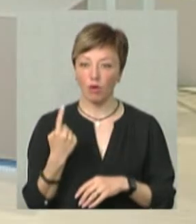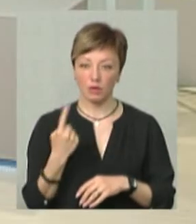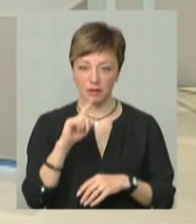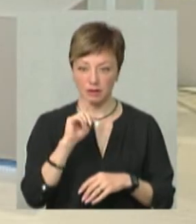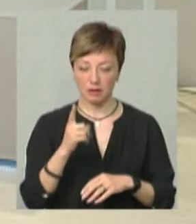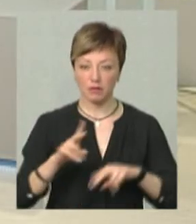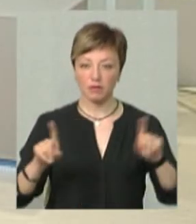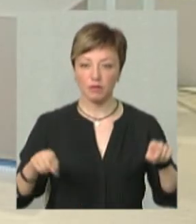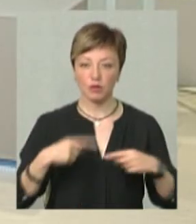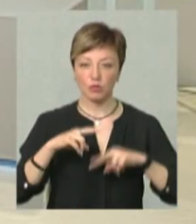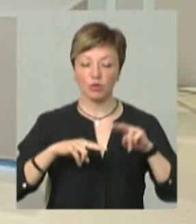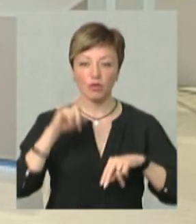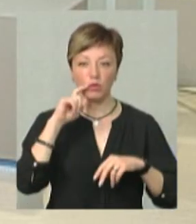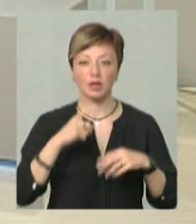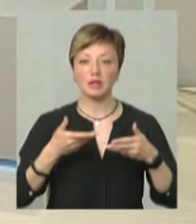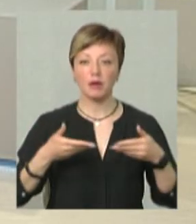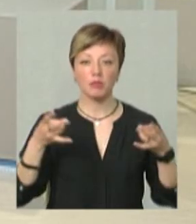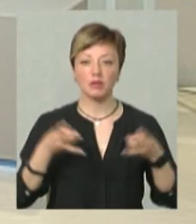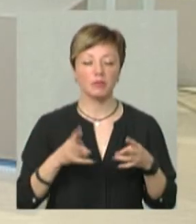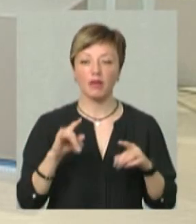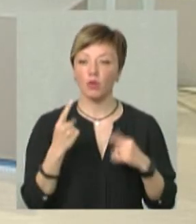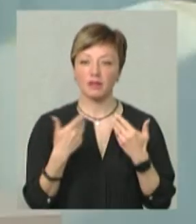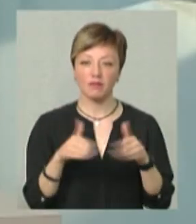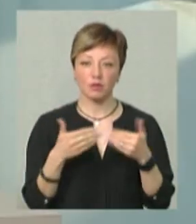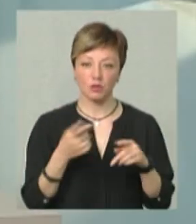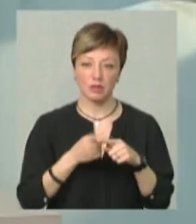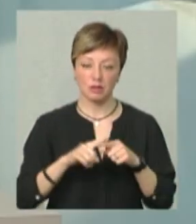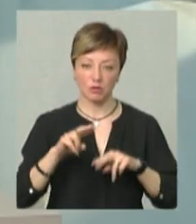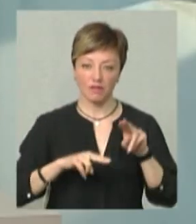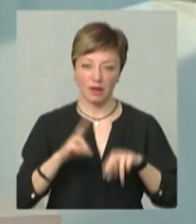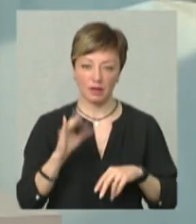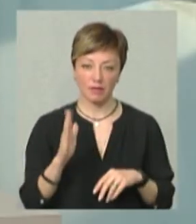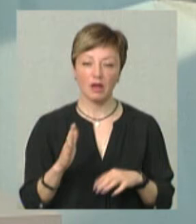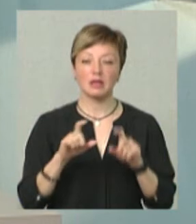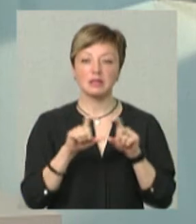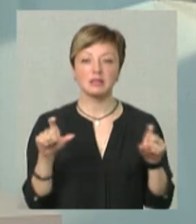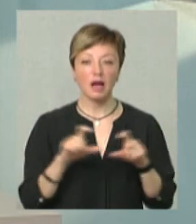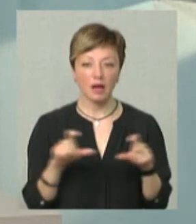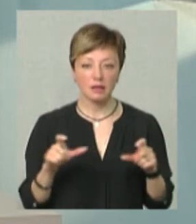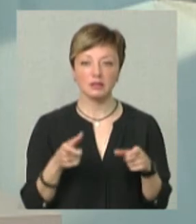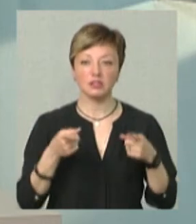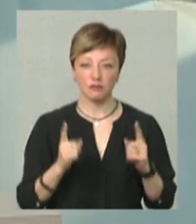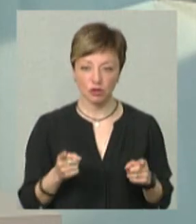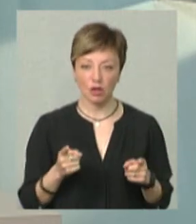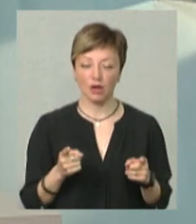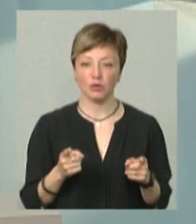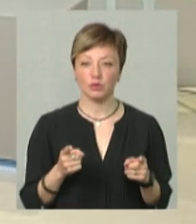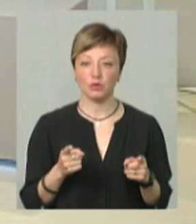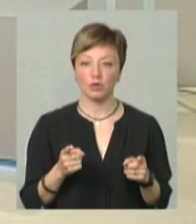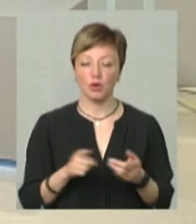буде тривати відбудова України, і нам потрібен не один випуск цих будівельників. Тому заклади, звичайно,